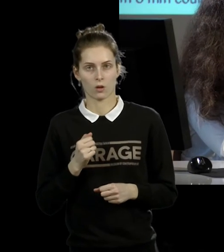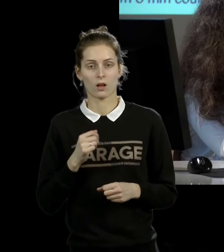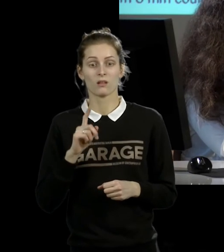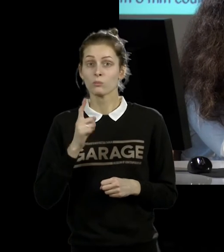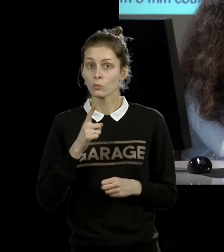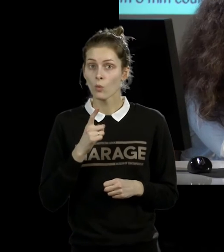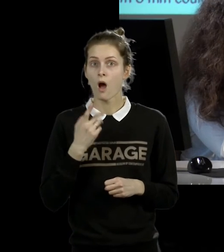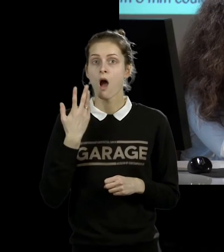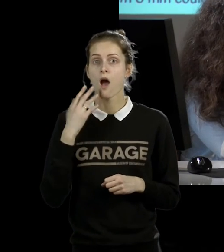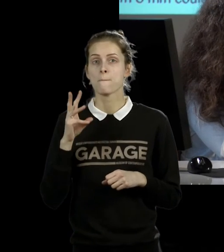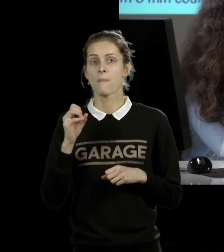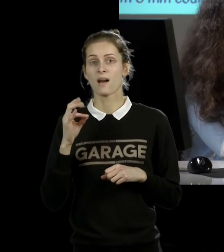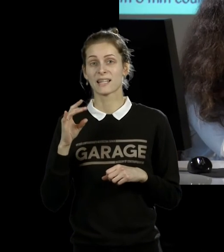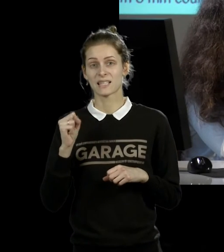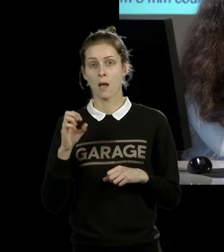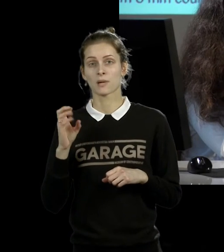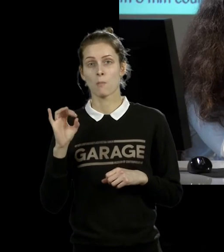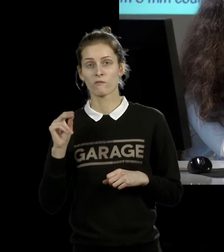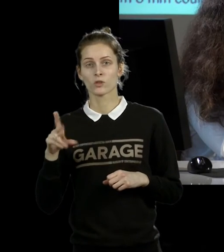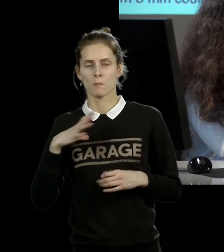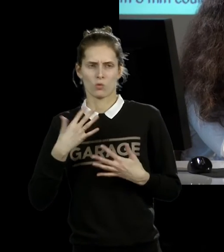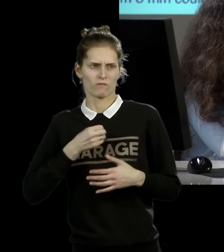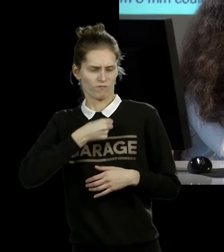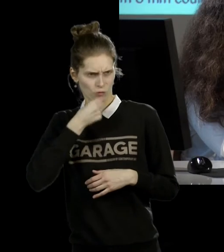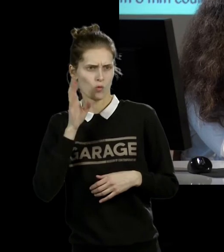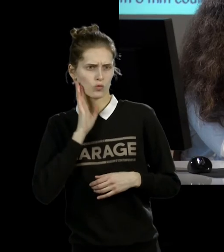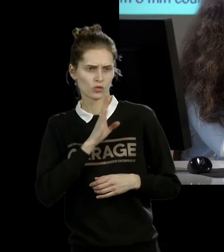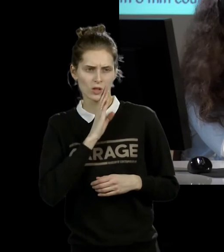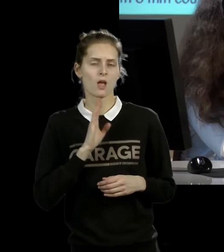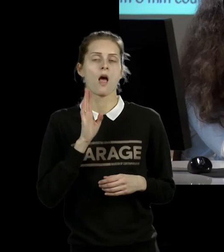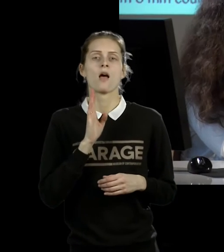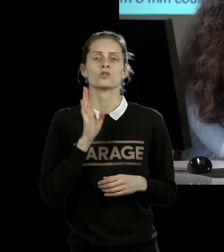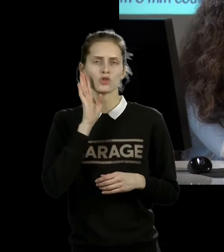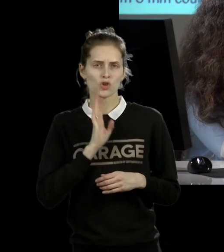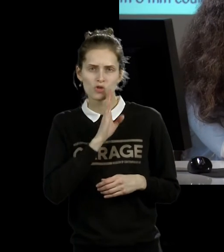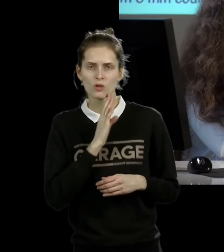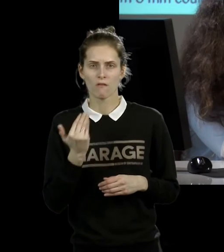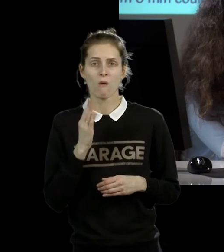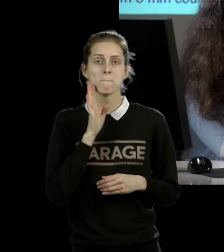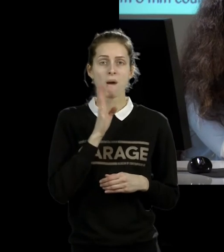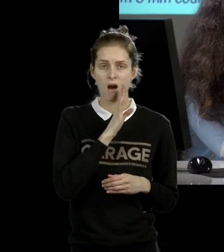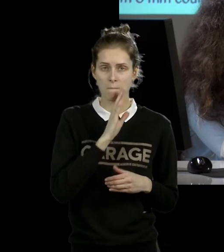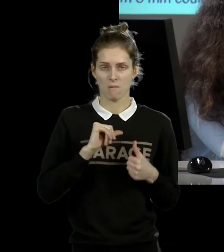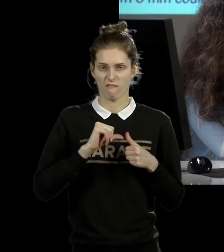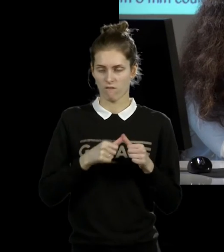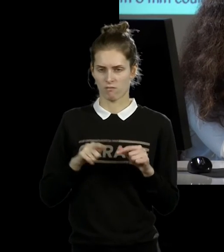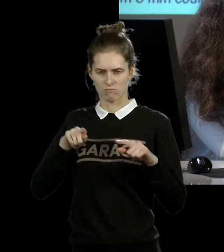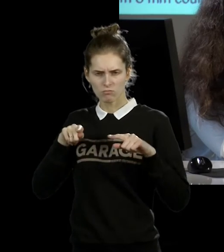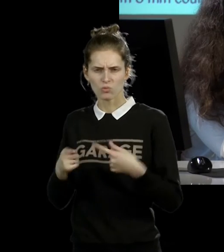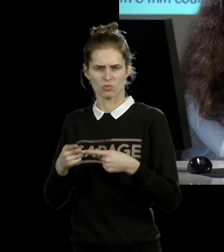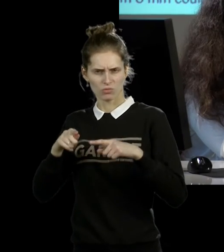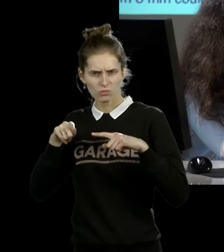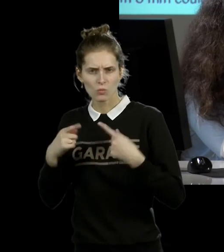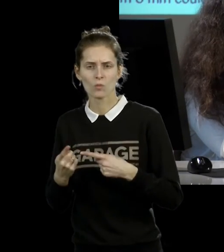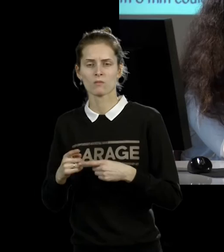уже взрослой женщиной, и уже делала свои первые акции, акции достаточно радикальные. При этом она должна была возвращаться домой